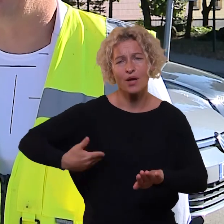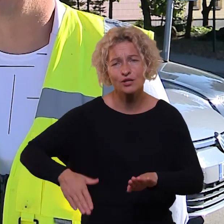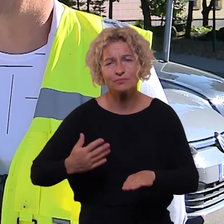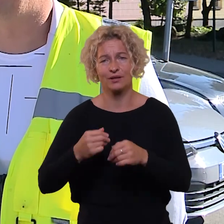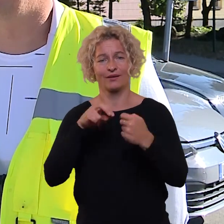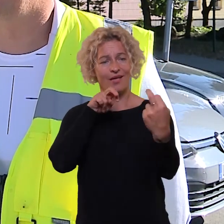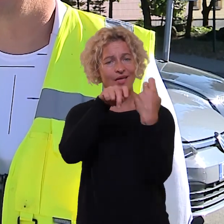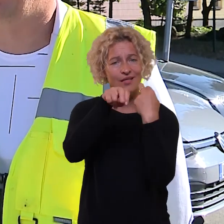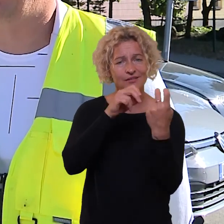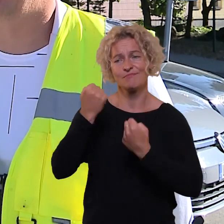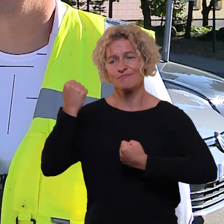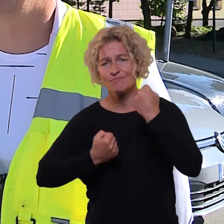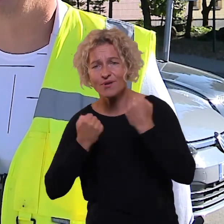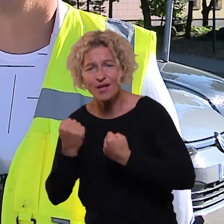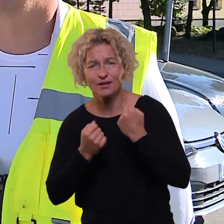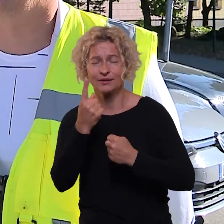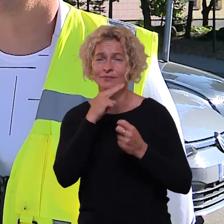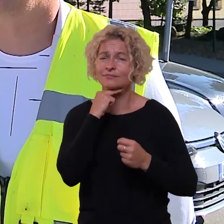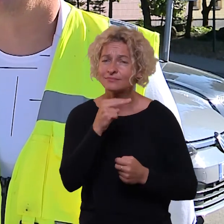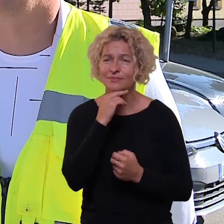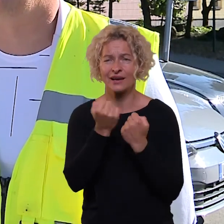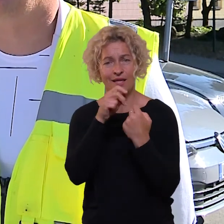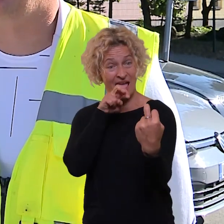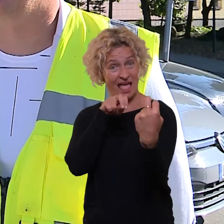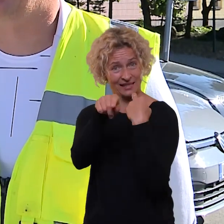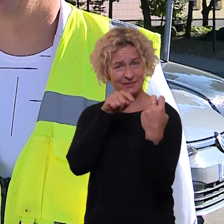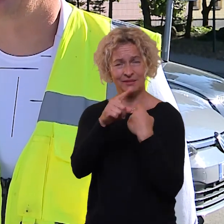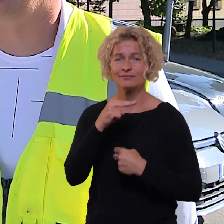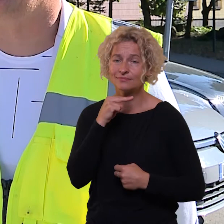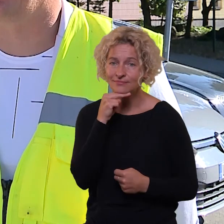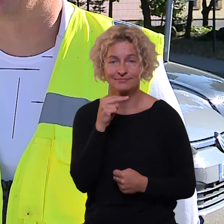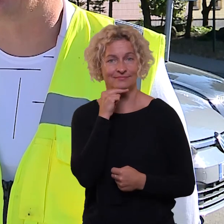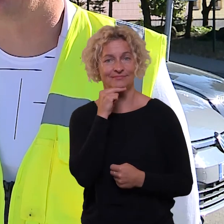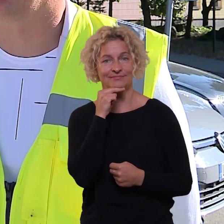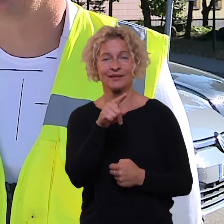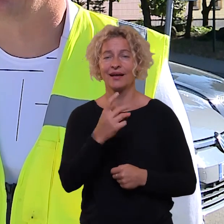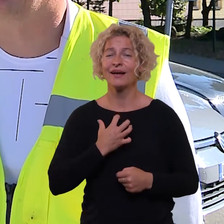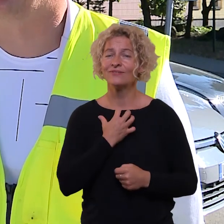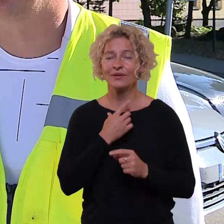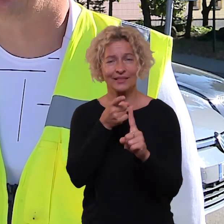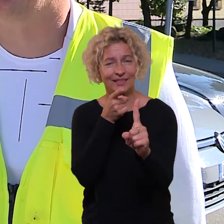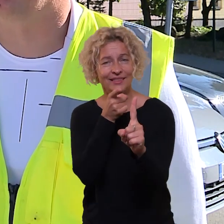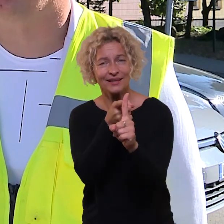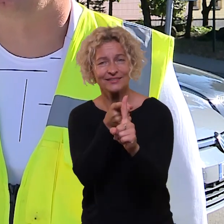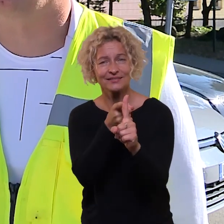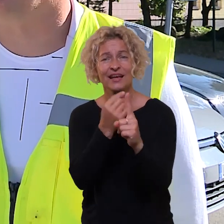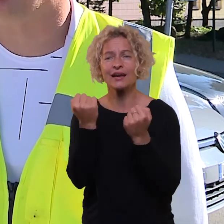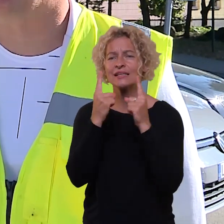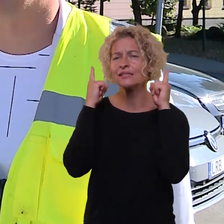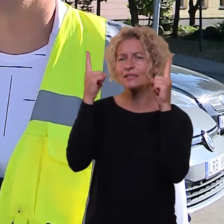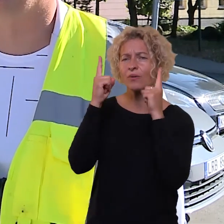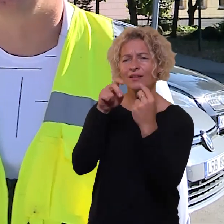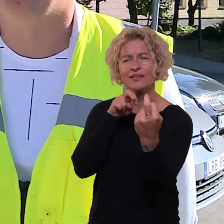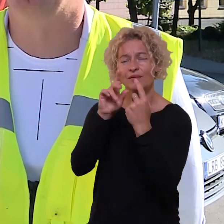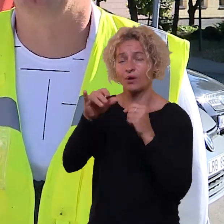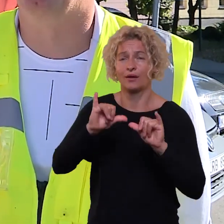paspirtūkininkų, piešiųjų dėmesį į saugų eismą kelyje gatvėje. Tai yra pagrindinis tikslas, o kas yra saugaus